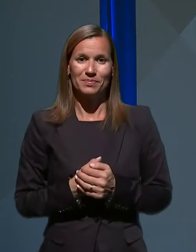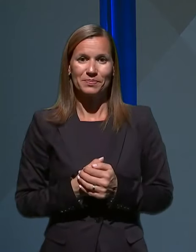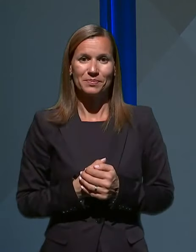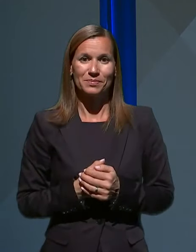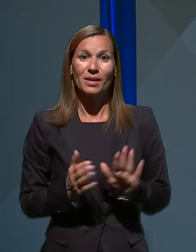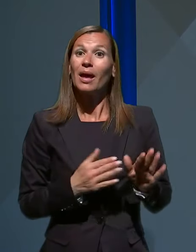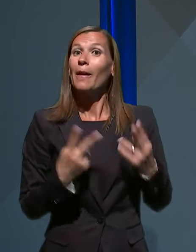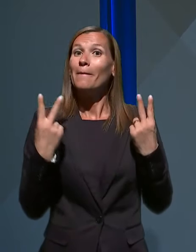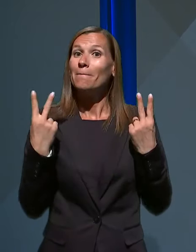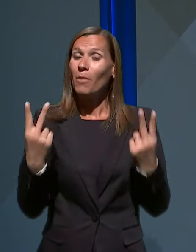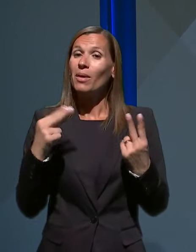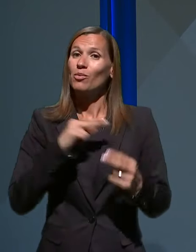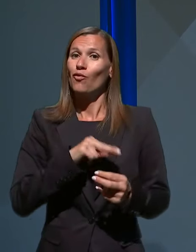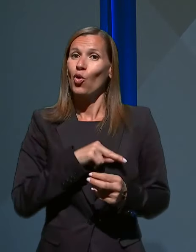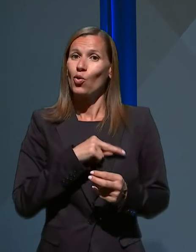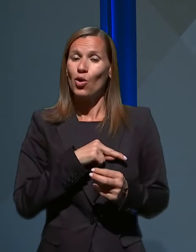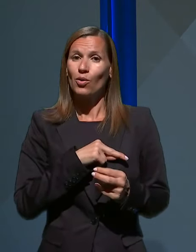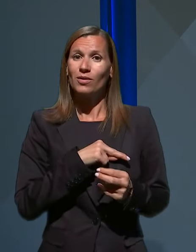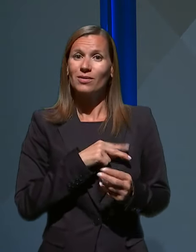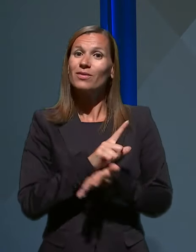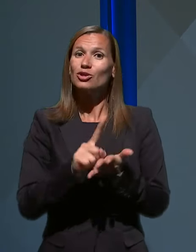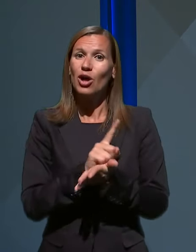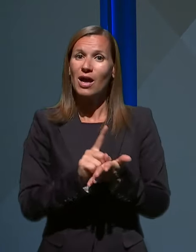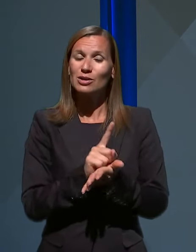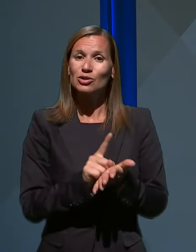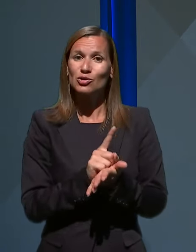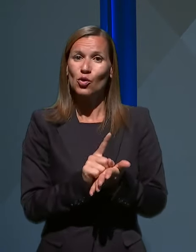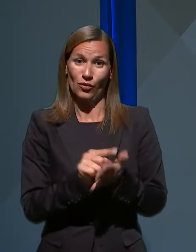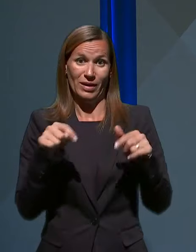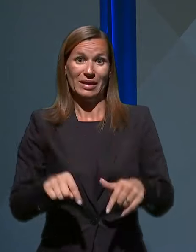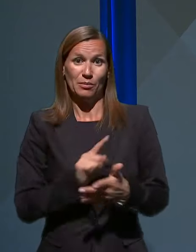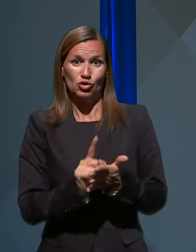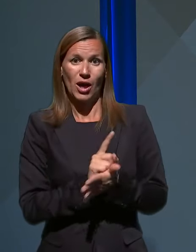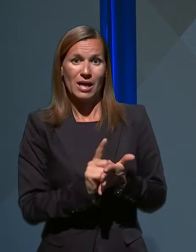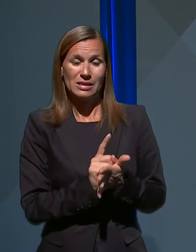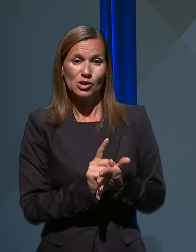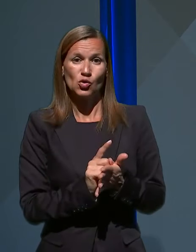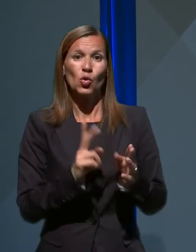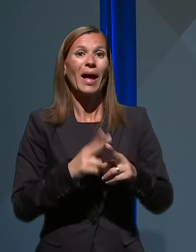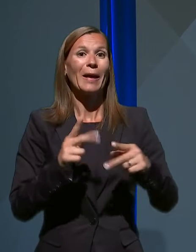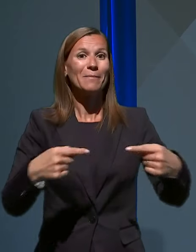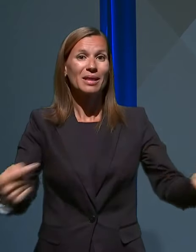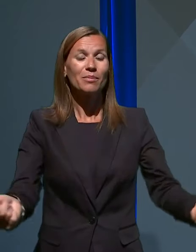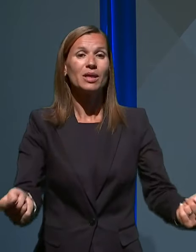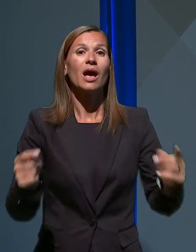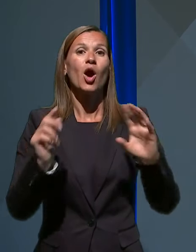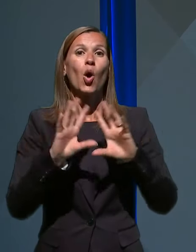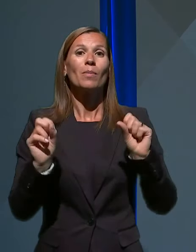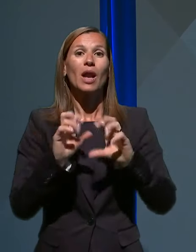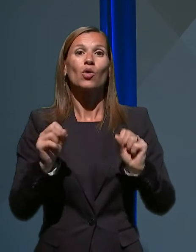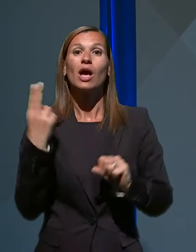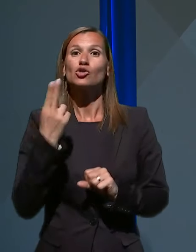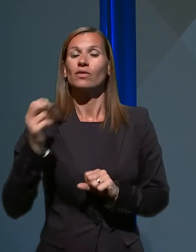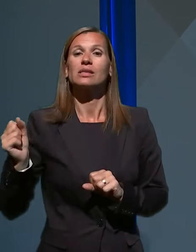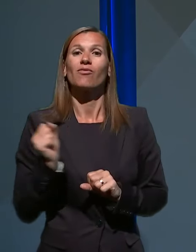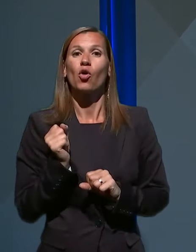Pomembno vlogo v času, v tem času epidemije opravlja Slovenska vojska,